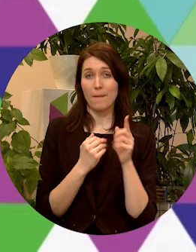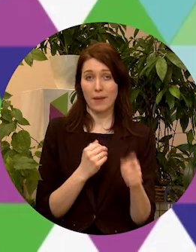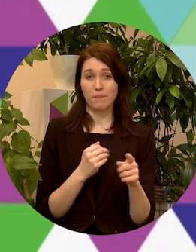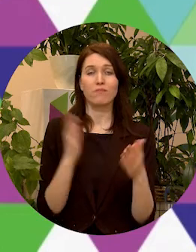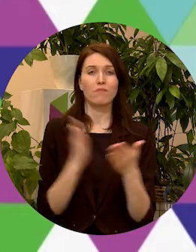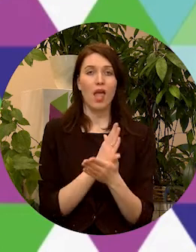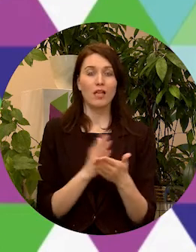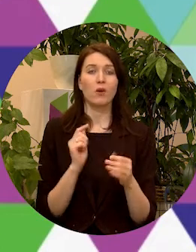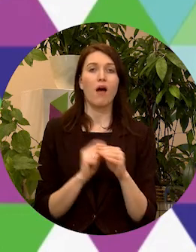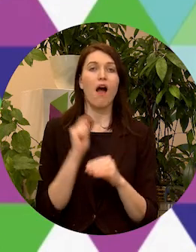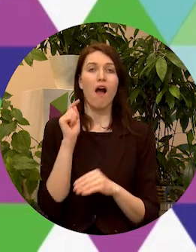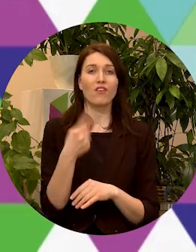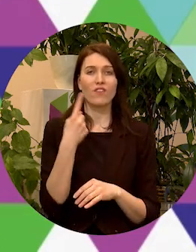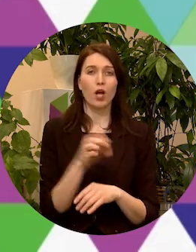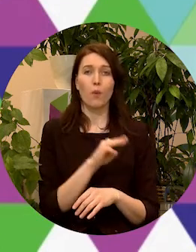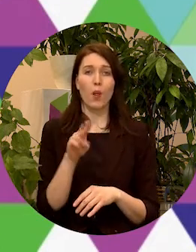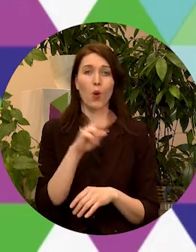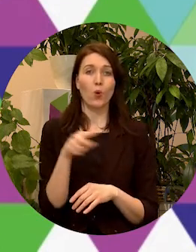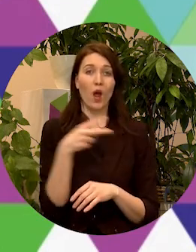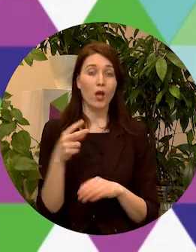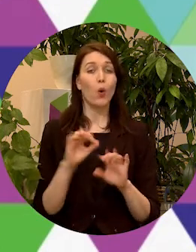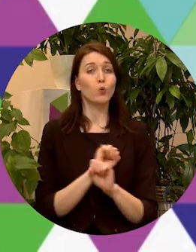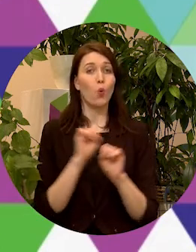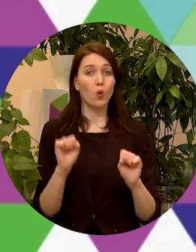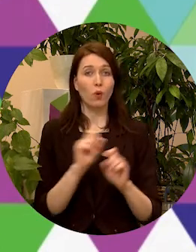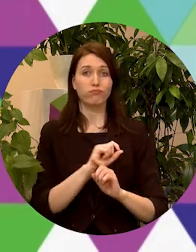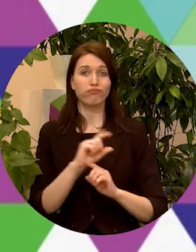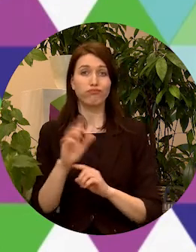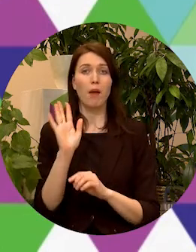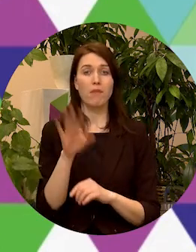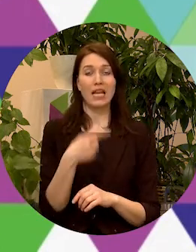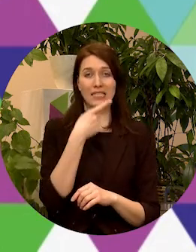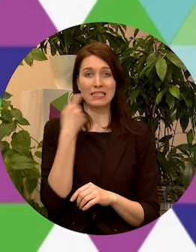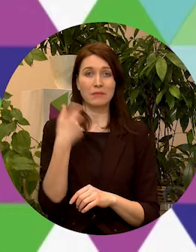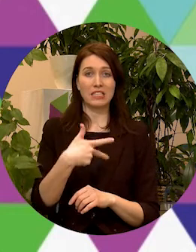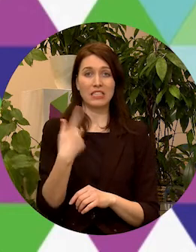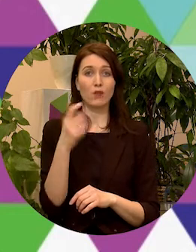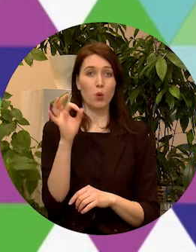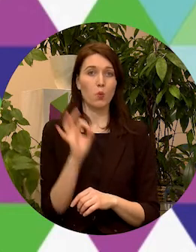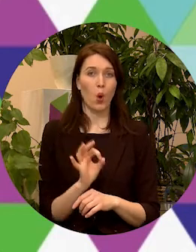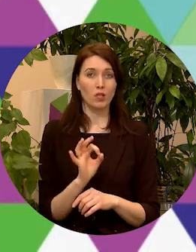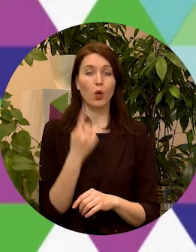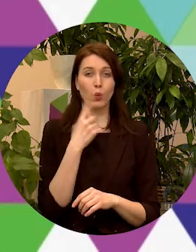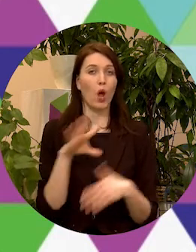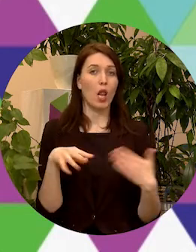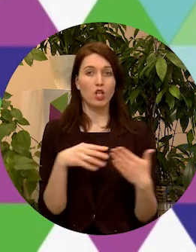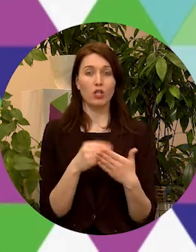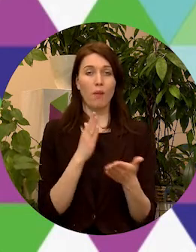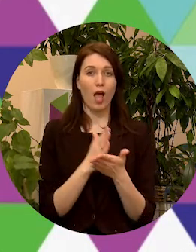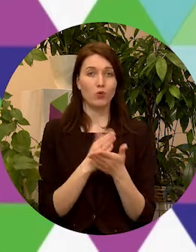pārsniedzot 1 miljonu eiro, jeb nodrošinot pieaugumu par 131% no līdzinējā